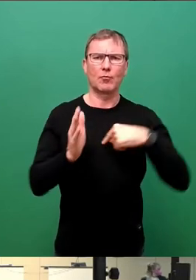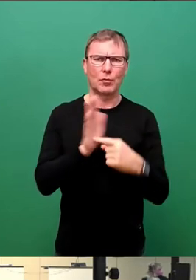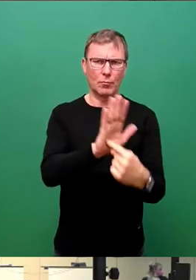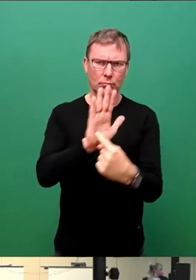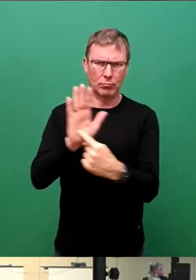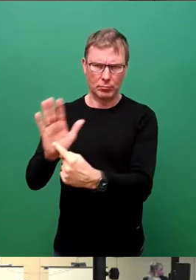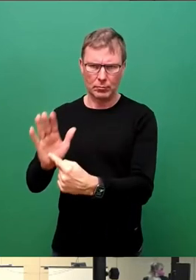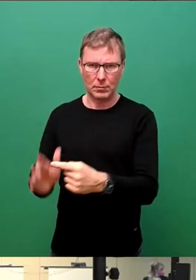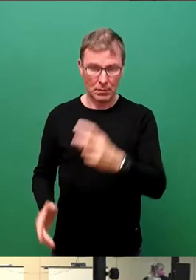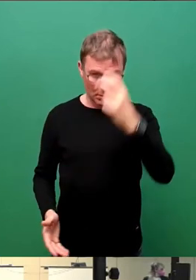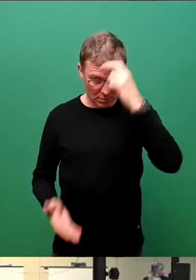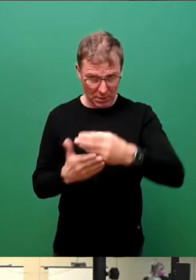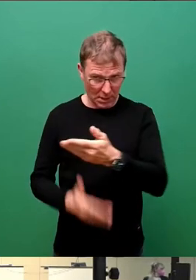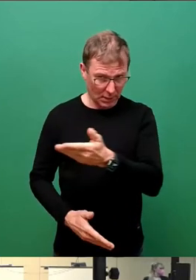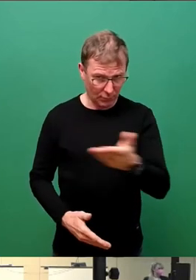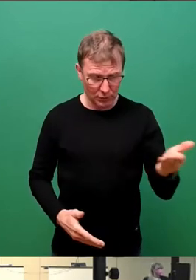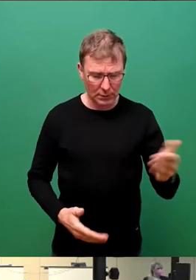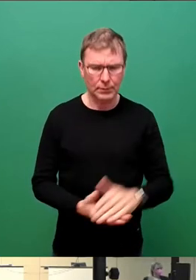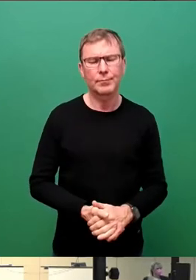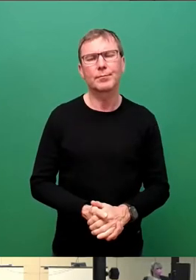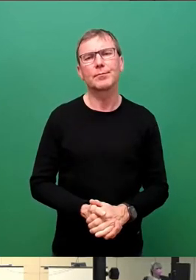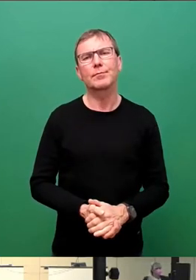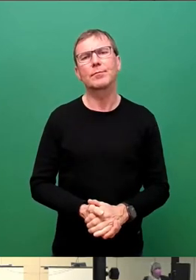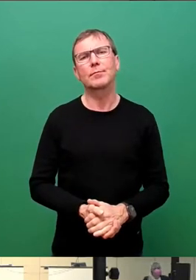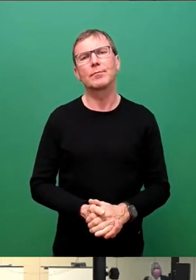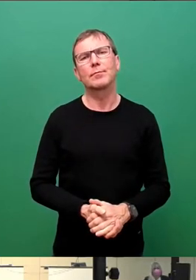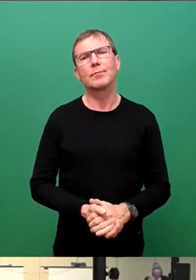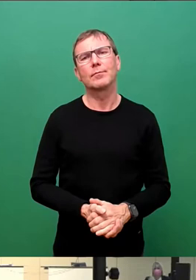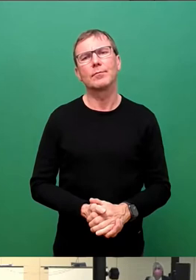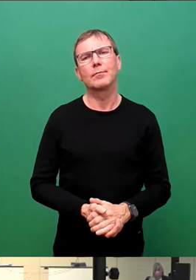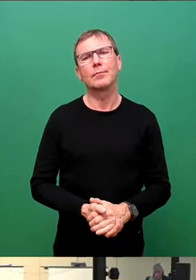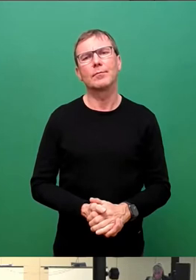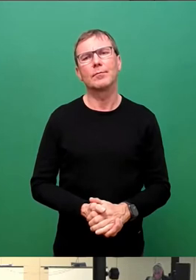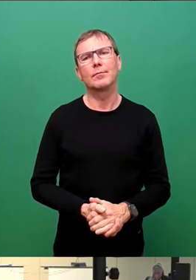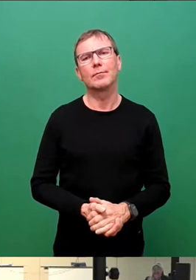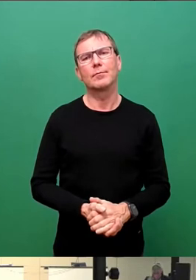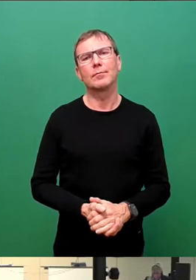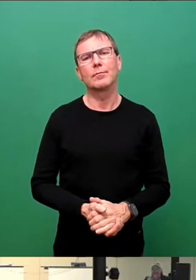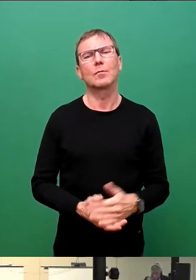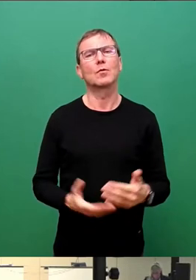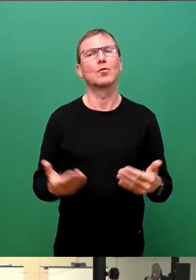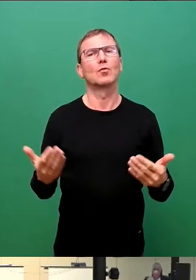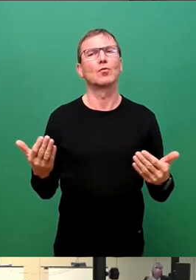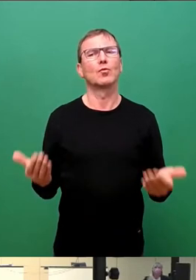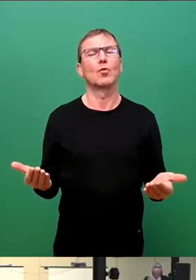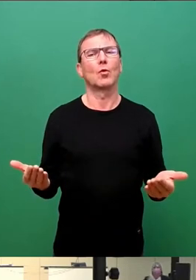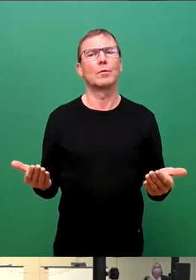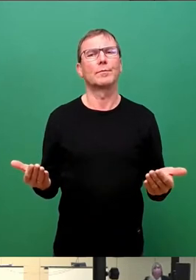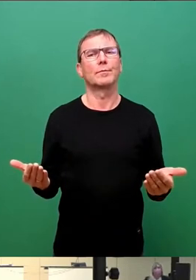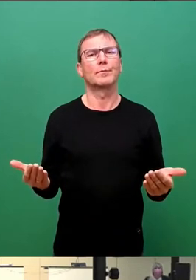wenn Sie damit so einverstanden sind für die finale Abstimmung. So, wer